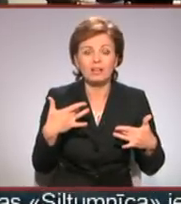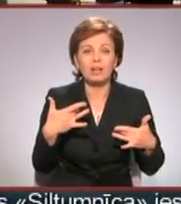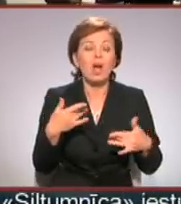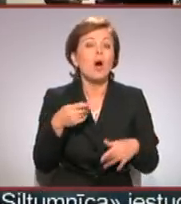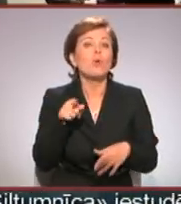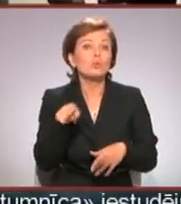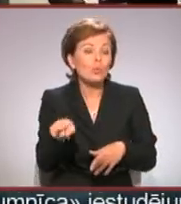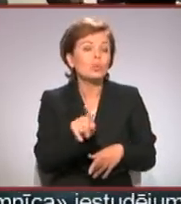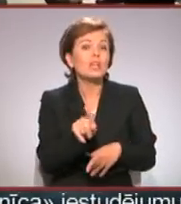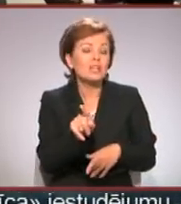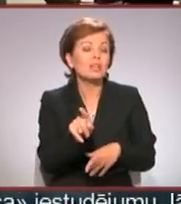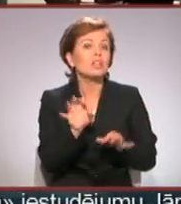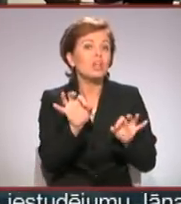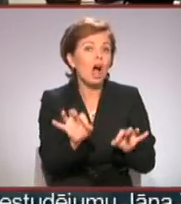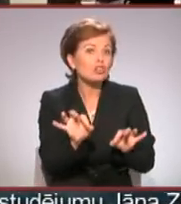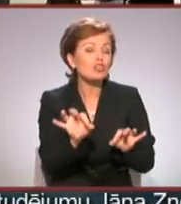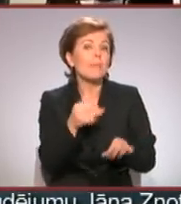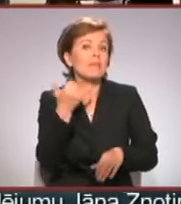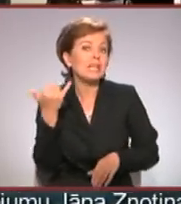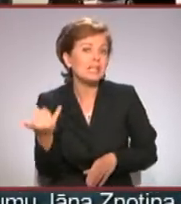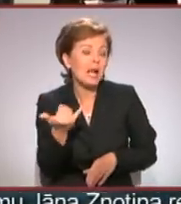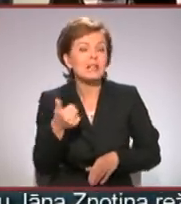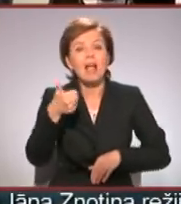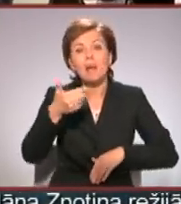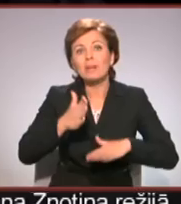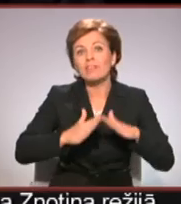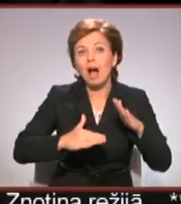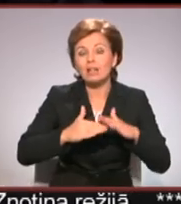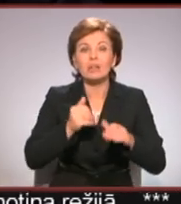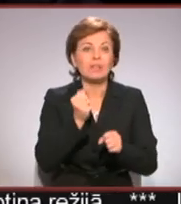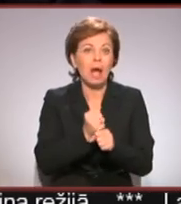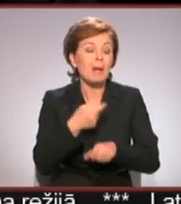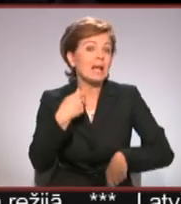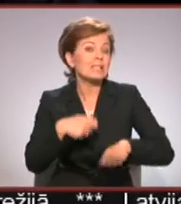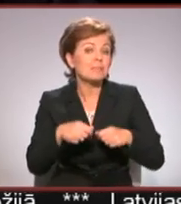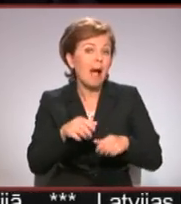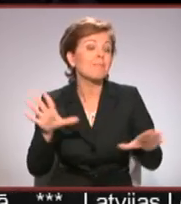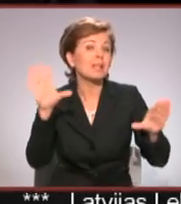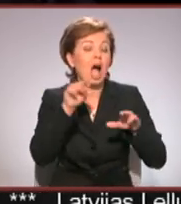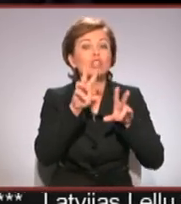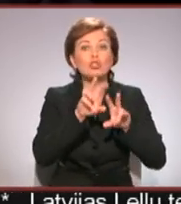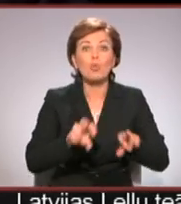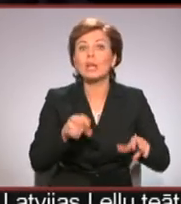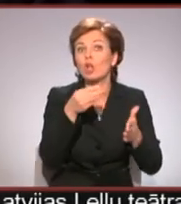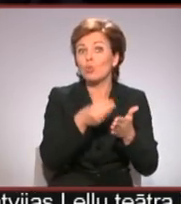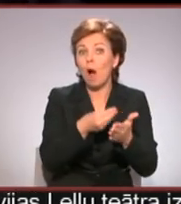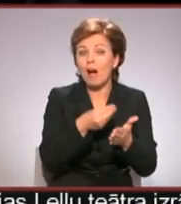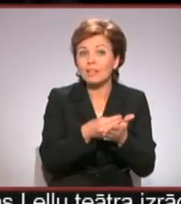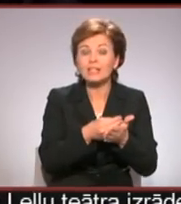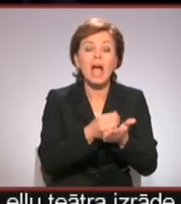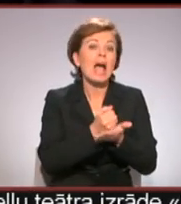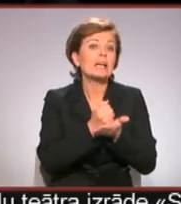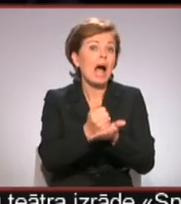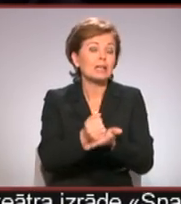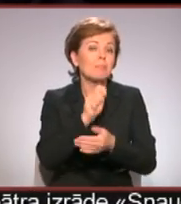Tur top tiešām ļoti interesanti, labi, kvalitātīvi darbi. Spēlmaņu naktas žūrī to ir novērtējusi un šogad uz Grand Prix varēs